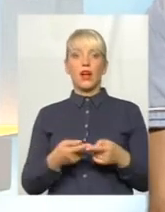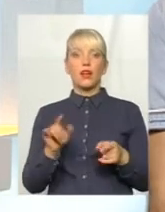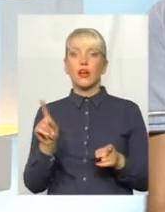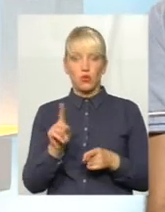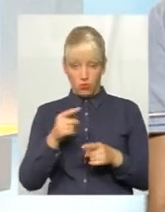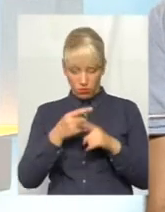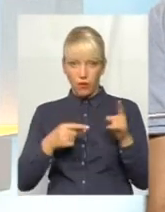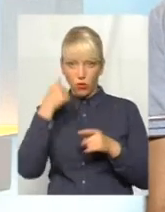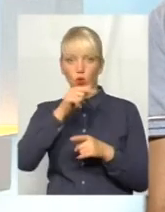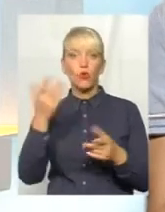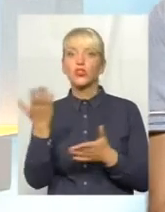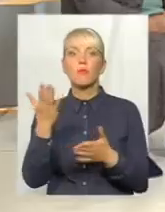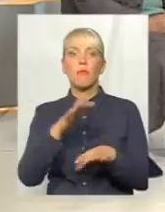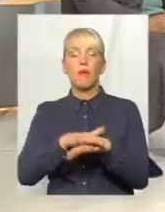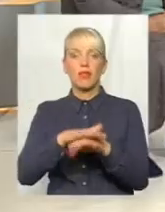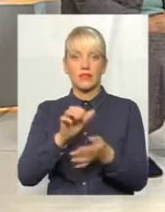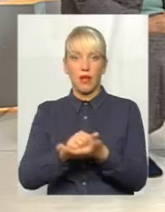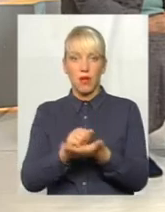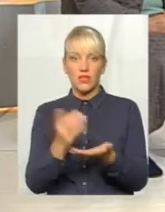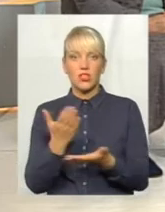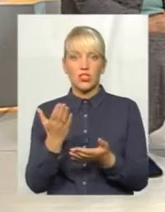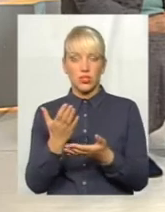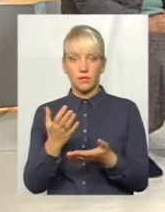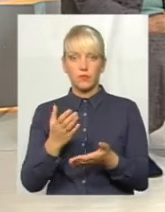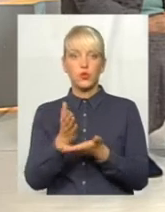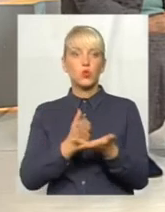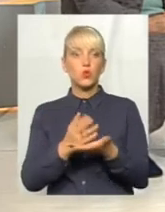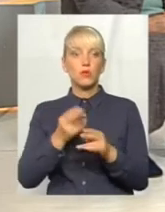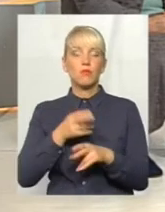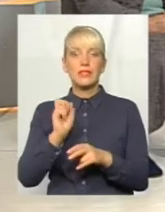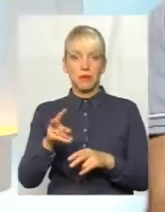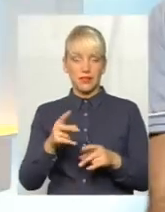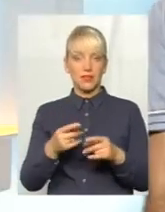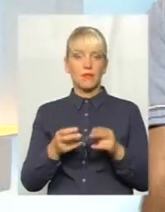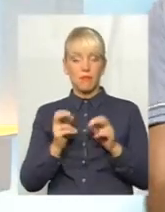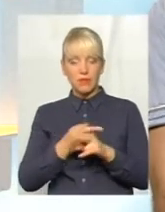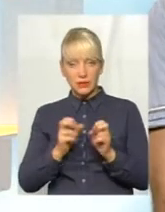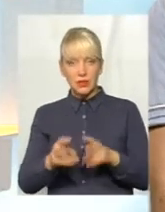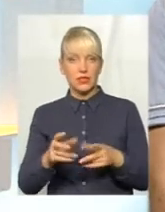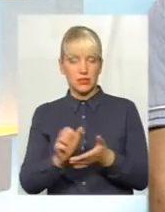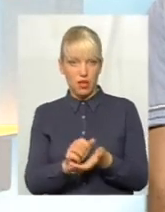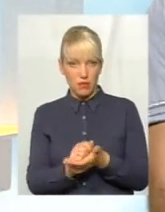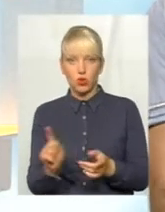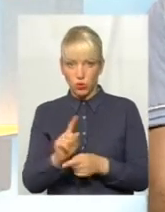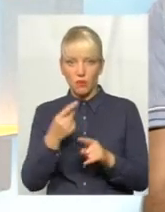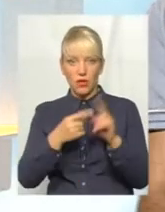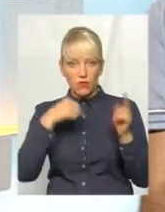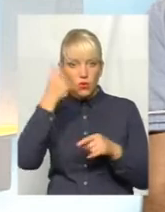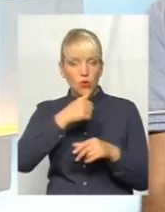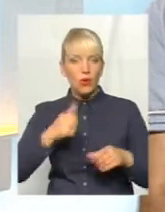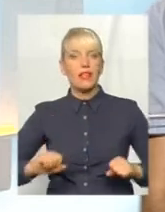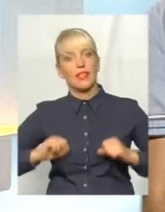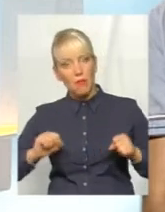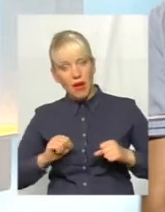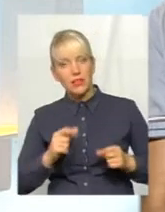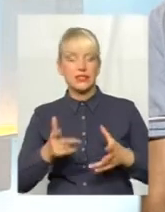року? Чим вони займалися? Тобто, чим Служба безпеки займалася? Так розумію, цим займалася Служба безпеки. Вони пів року намагалися з'ясувати,